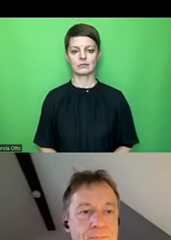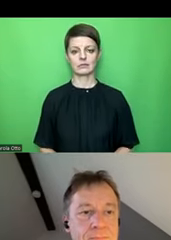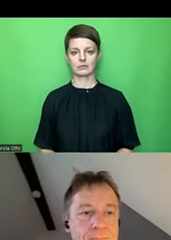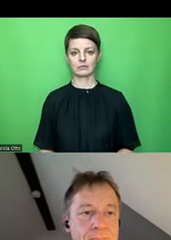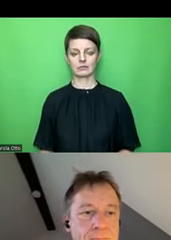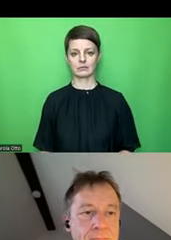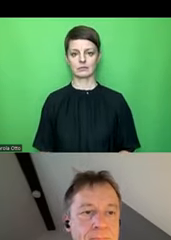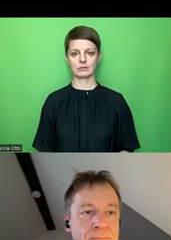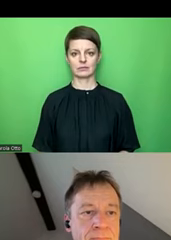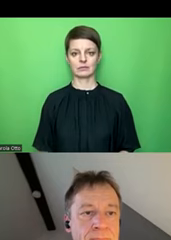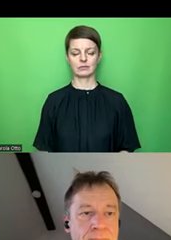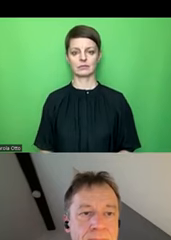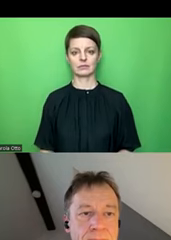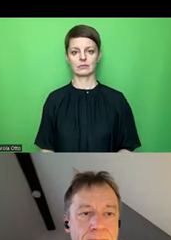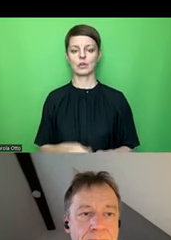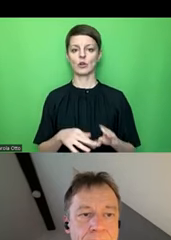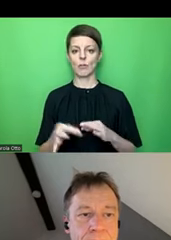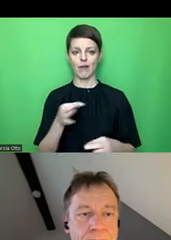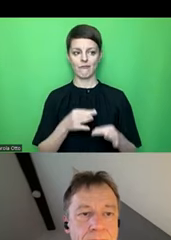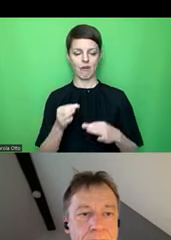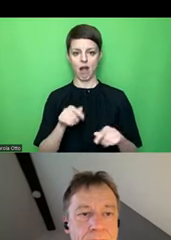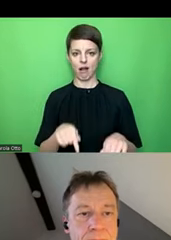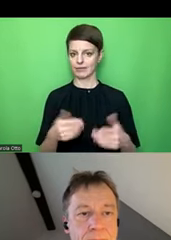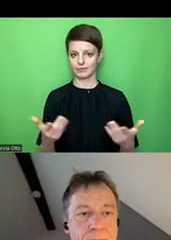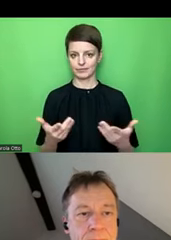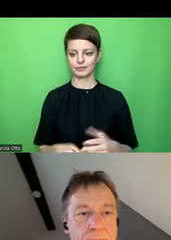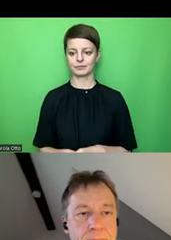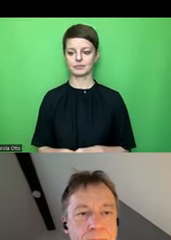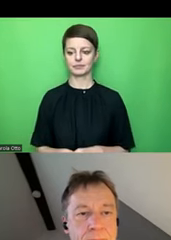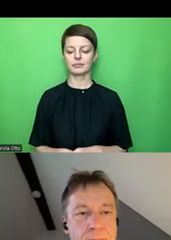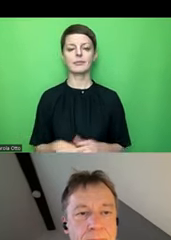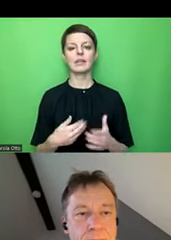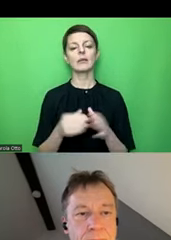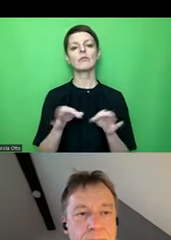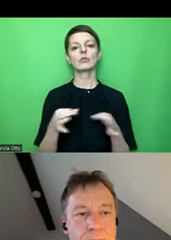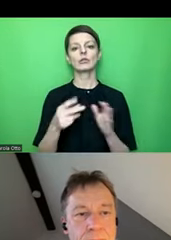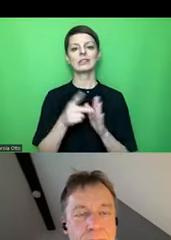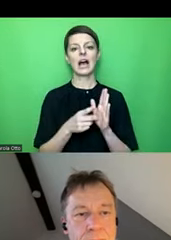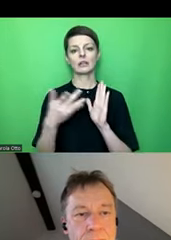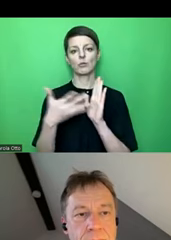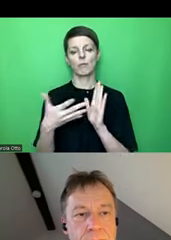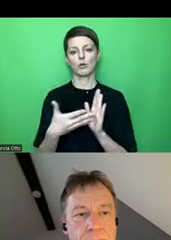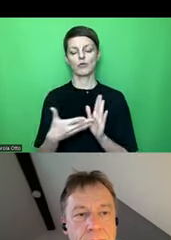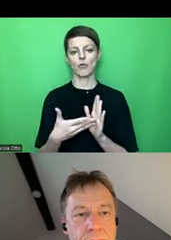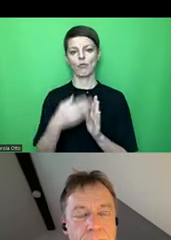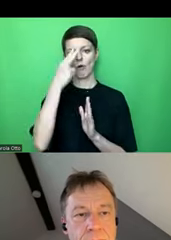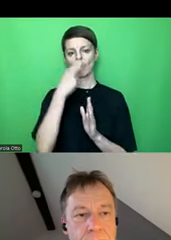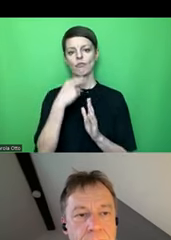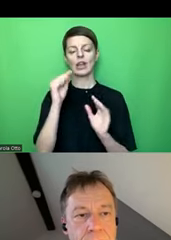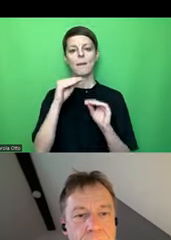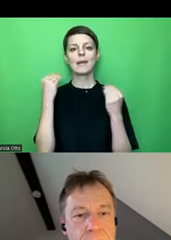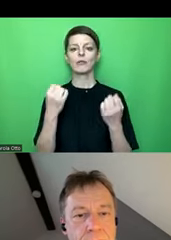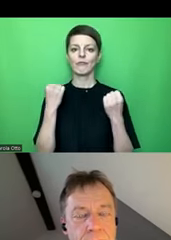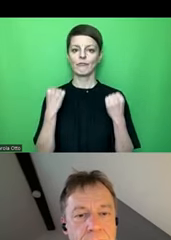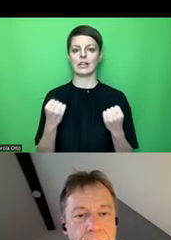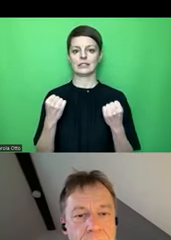Gut, eine weitere Frage, die jetzt kam, war, es gibt ja auch die Funktion Datenüberprüfung, wo Fehlermeldungen festgelegt werden